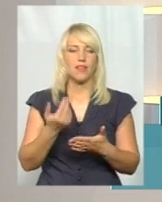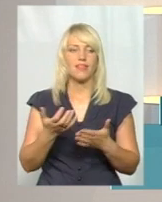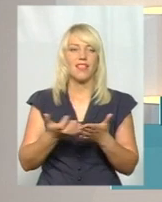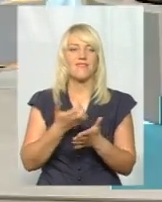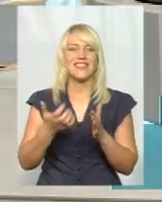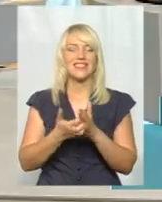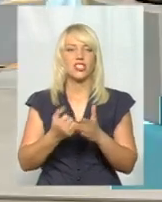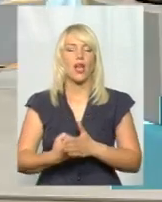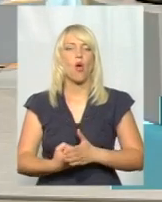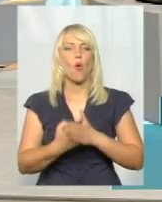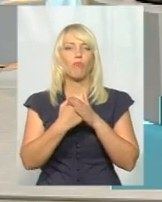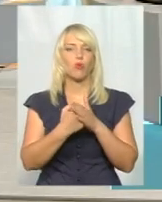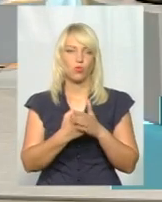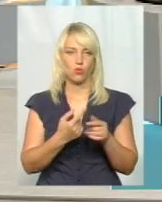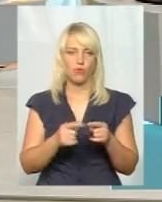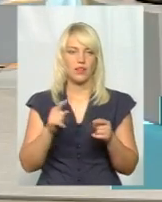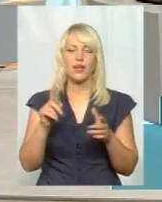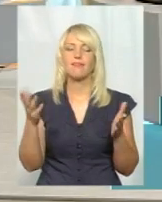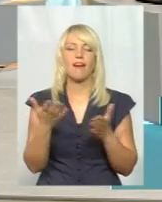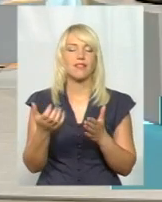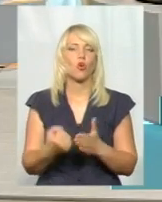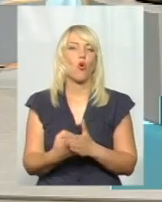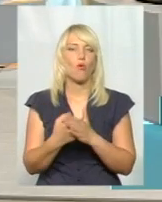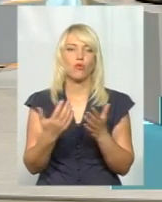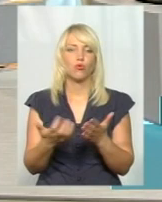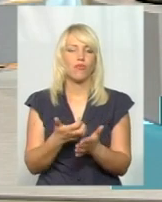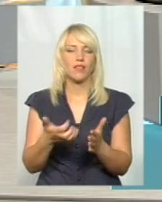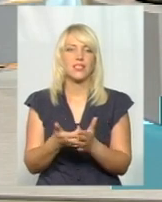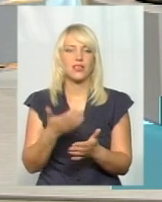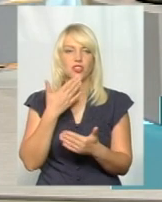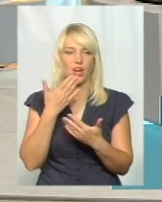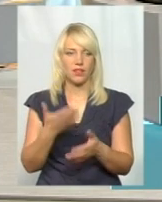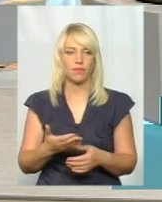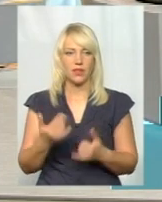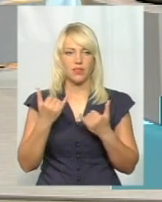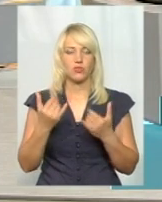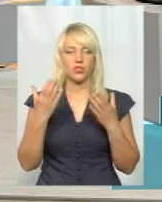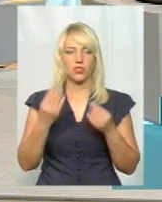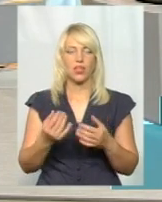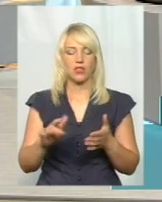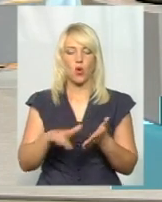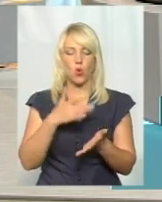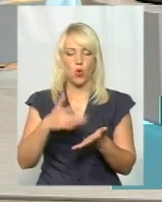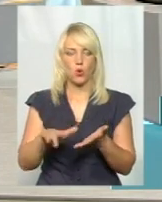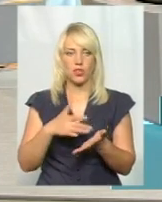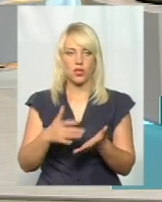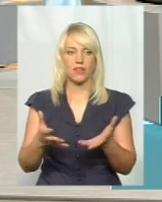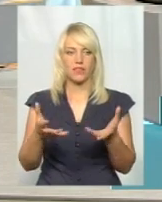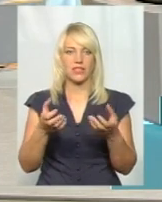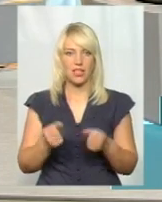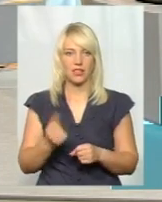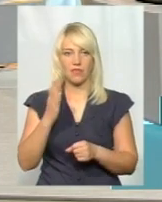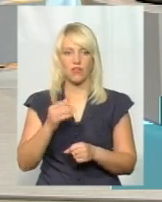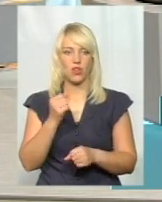розрахунках. От хотілося б дізнатися, яких саме обґрунтувань не вистачає. На сьогоднішній день вже розрахунки взяті в